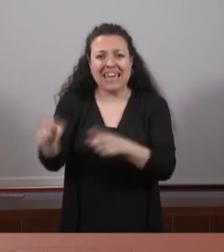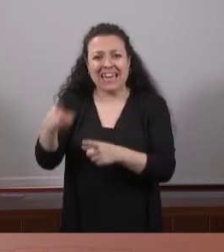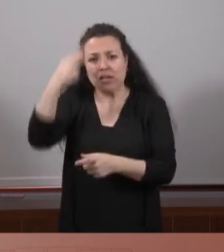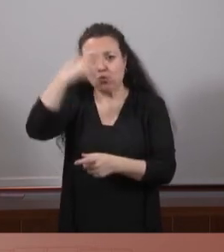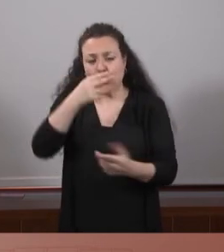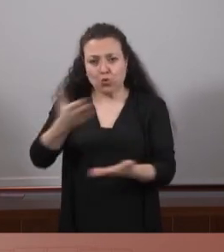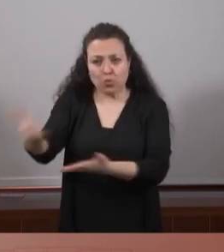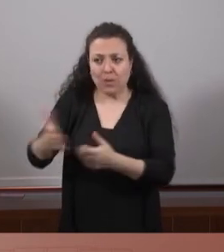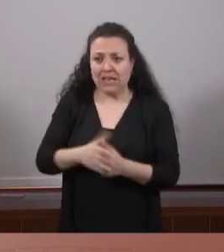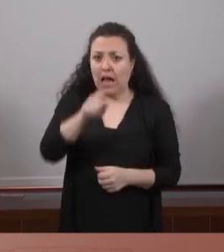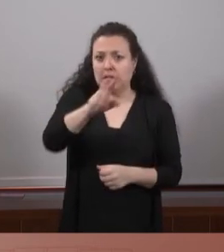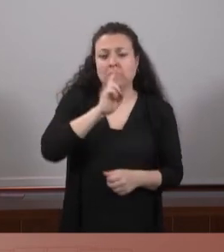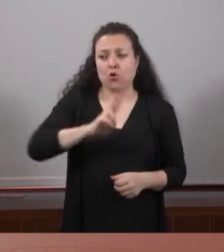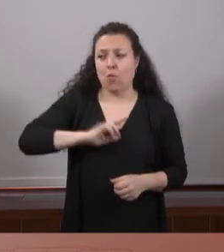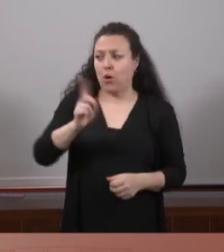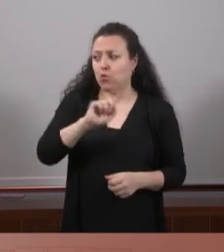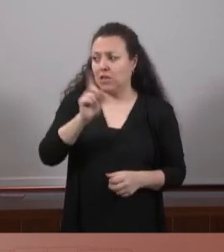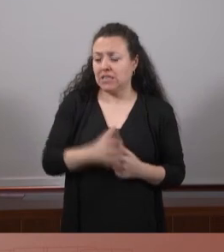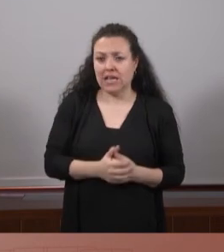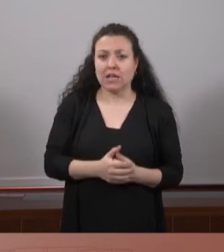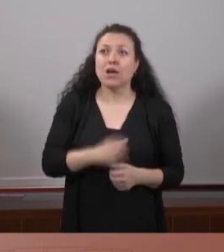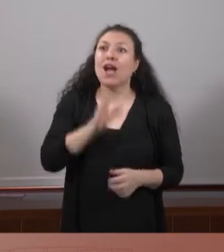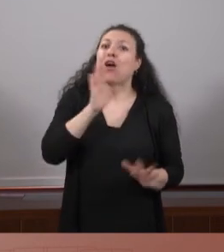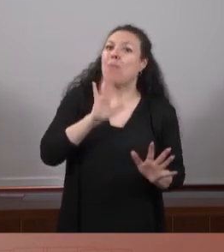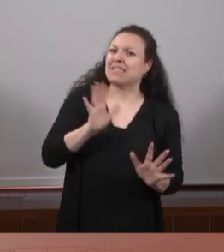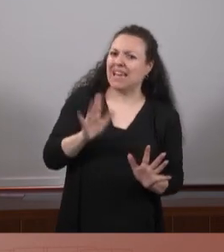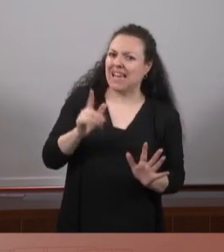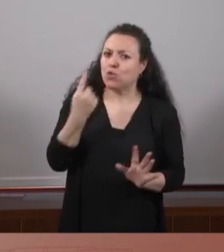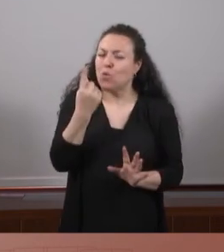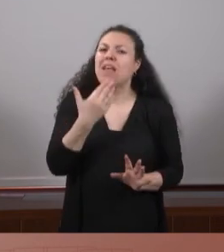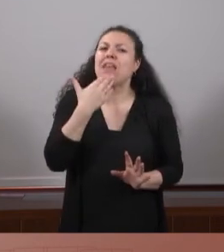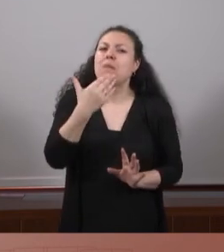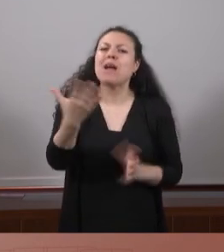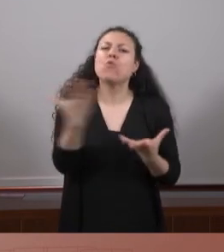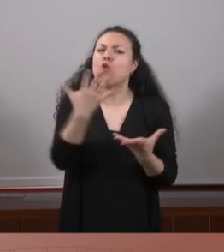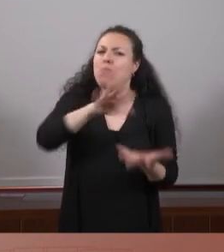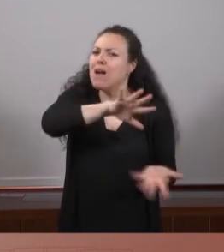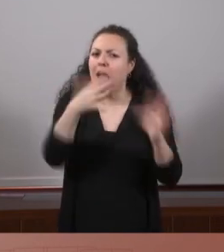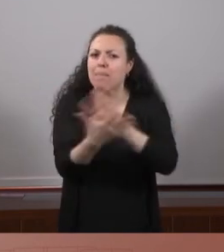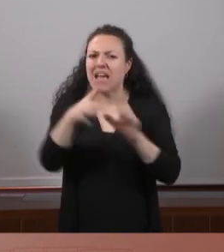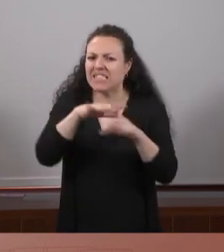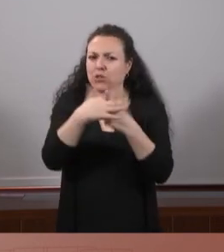Vostè no m'ha contestat la pregunta concreta, no passa res. Li demano que expliqui com véns a revertir aquesta situació'aconseguir